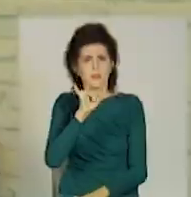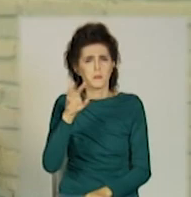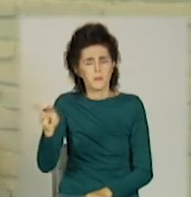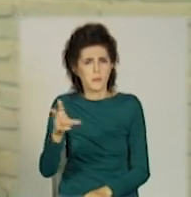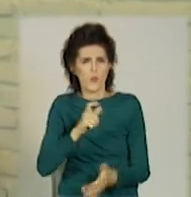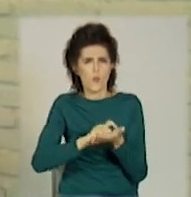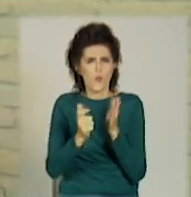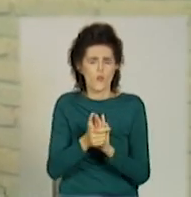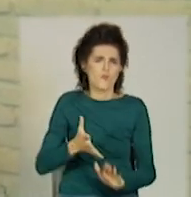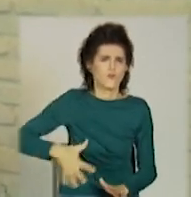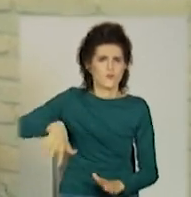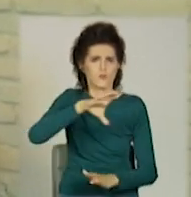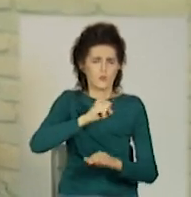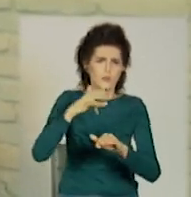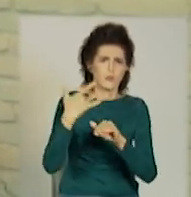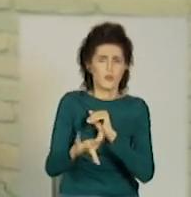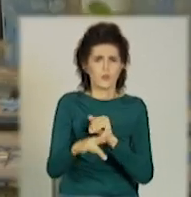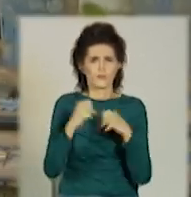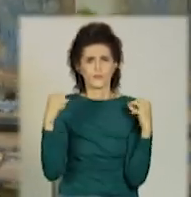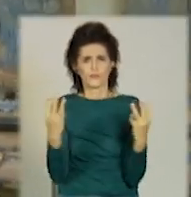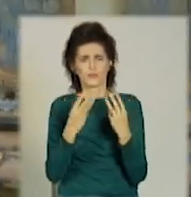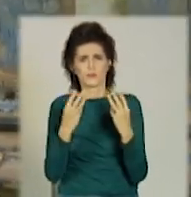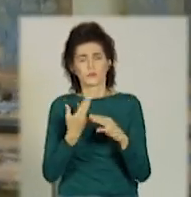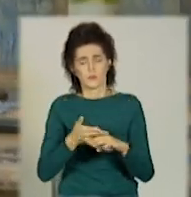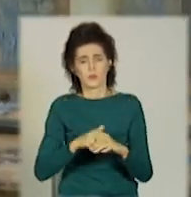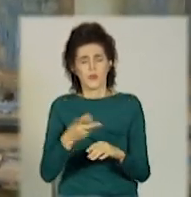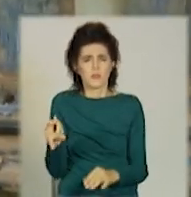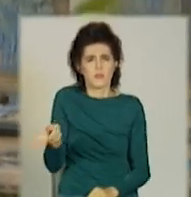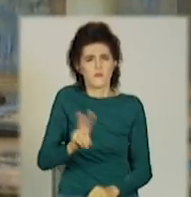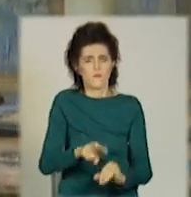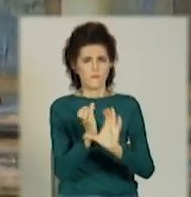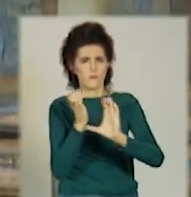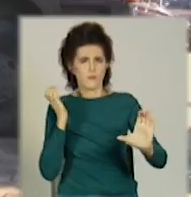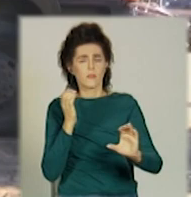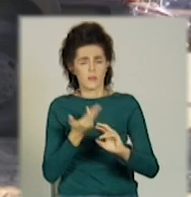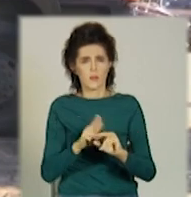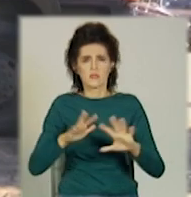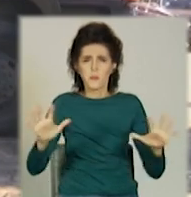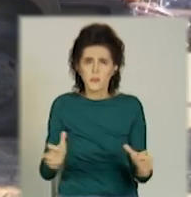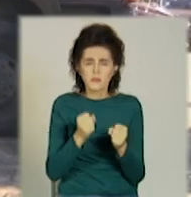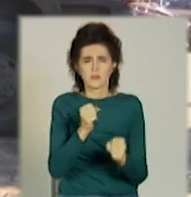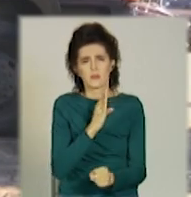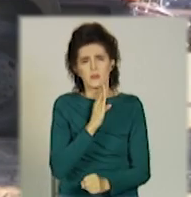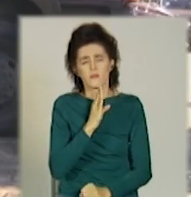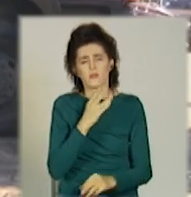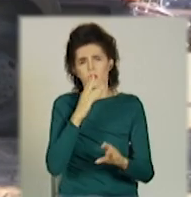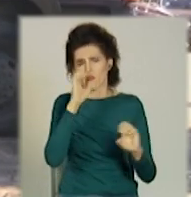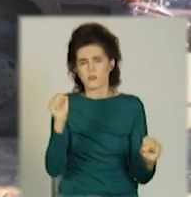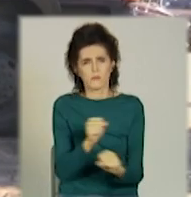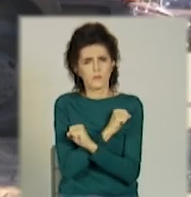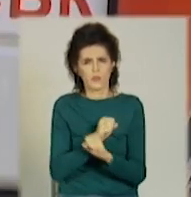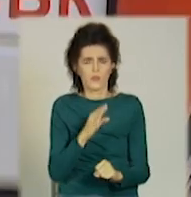загасити пожежу, надзвичайники залучили дві автоцистерни. Однак врятувати власницю будинку було